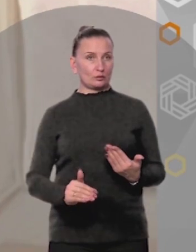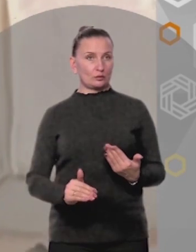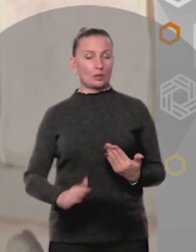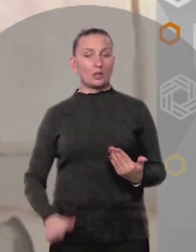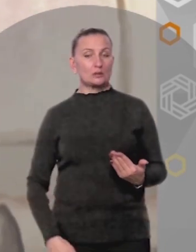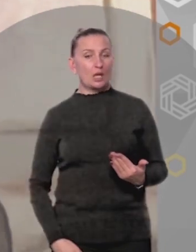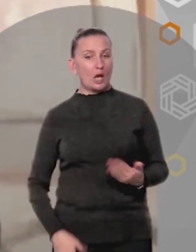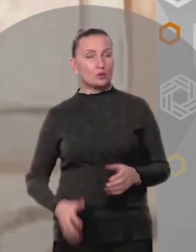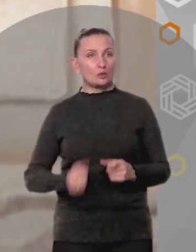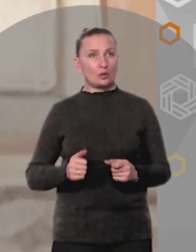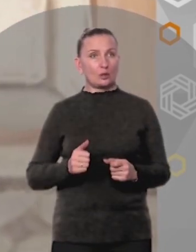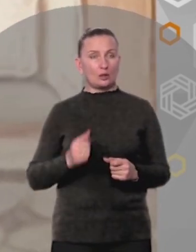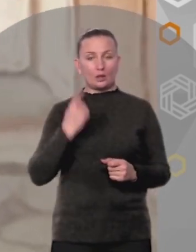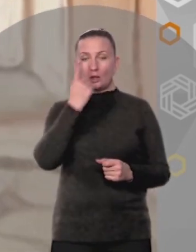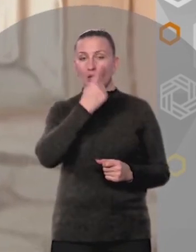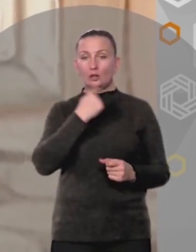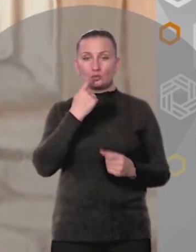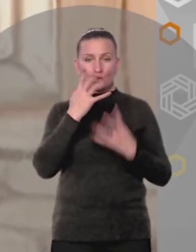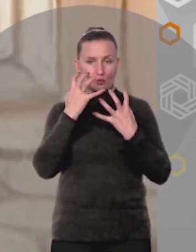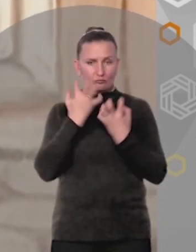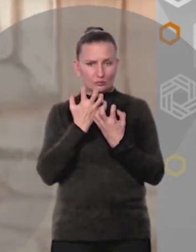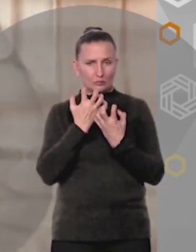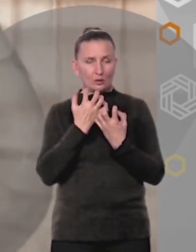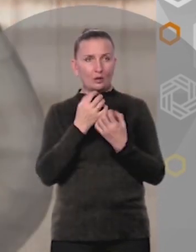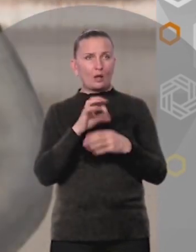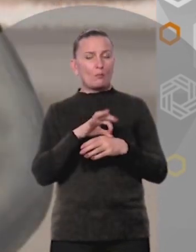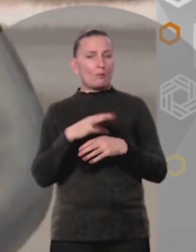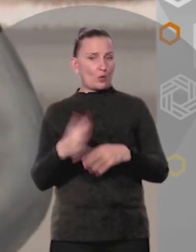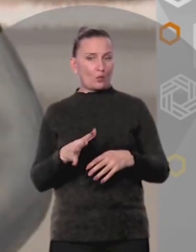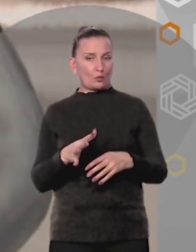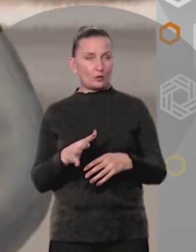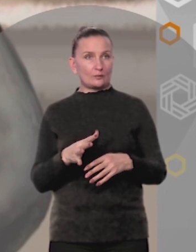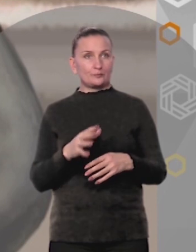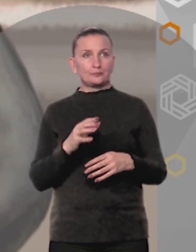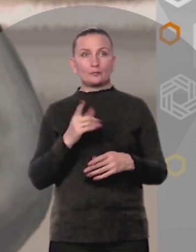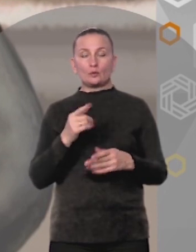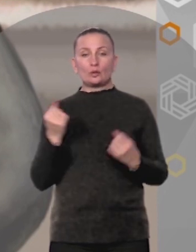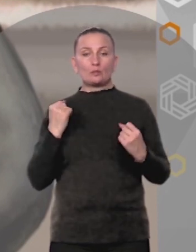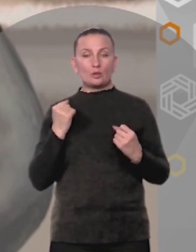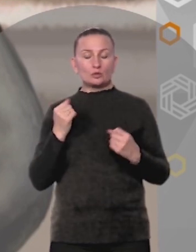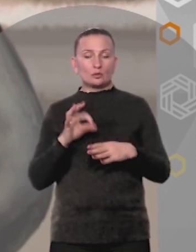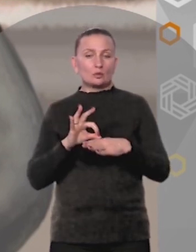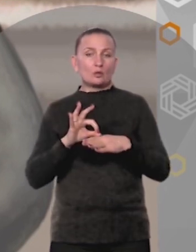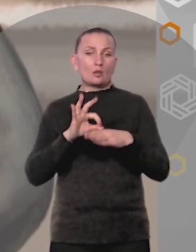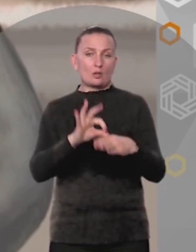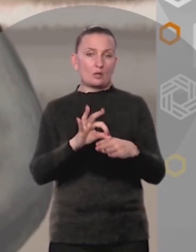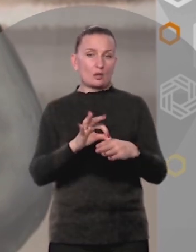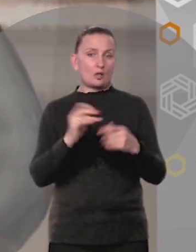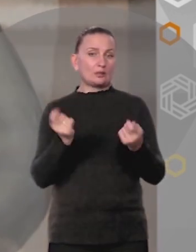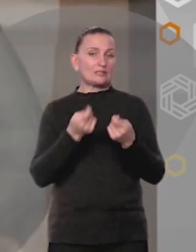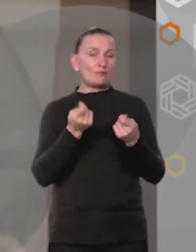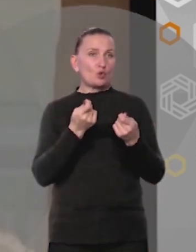схватилась за ногу И лицо ее сморщилось от боли Вскоре смешную девчонку Учитель гимнастики вез на извозчике к врачу